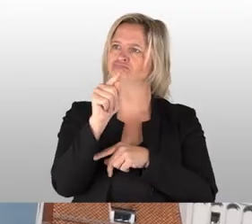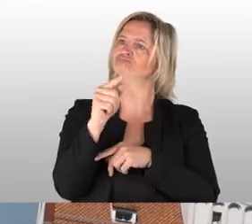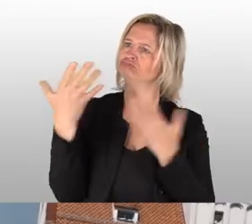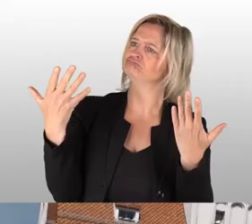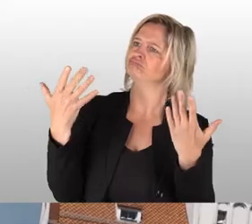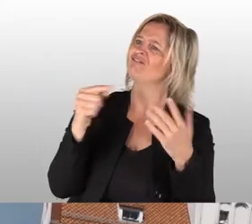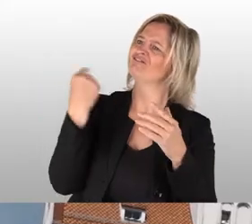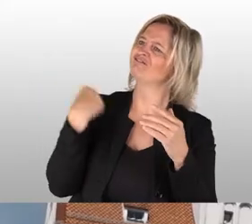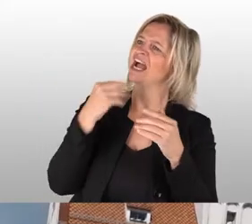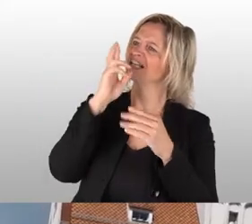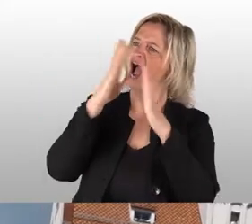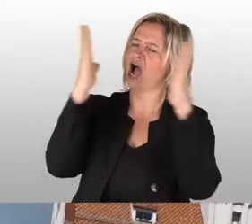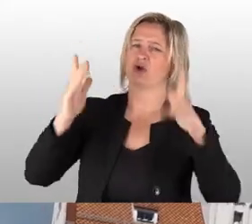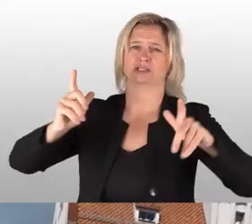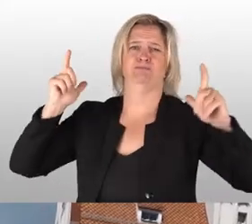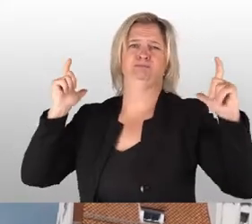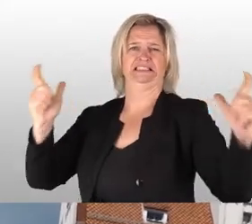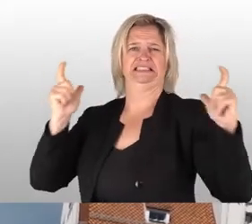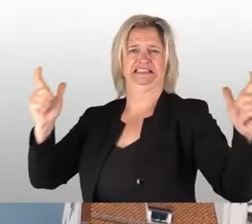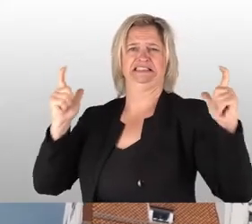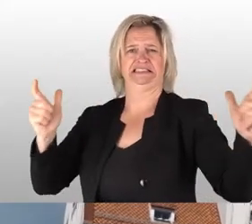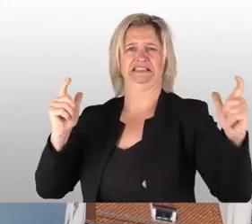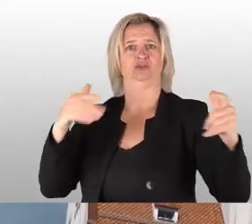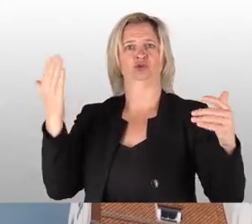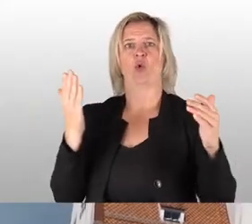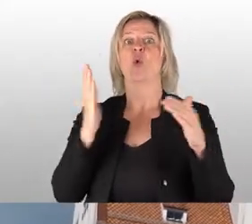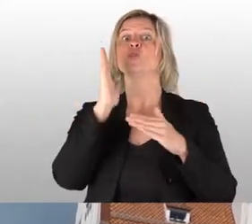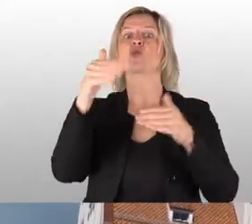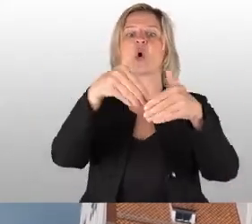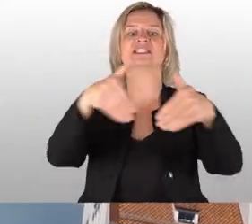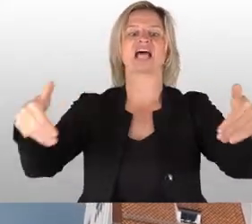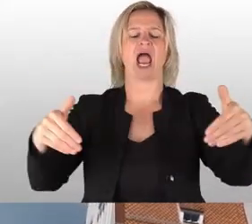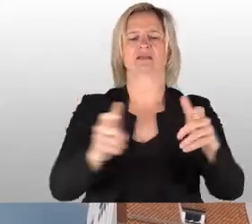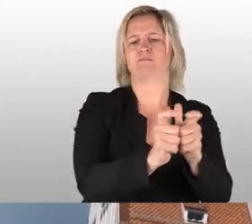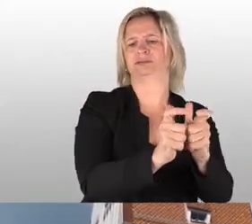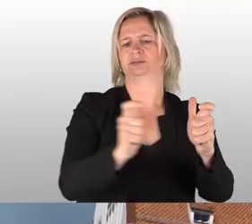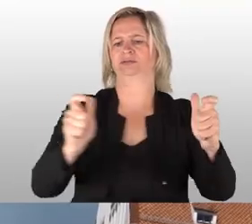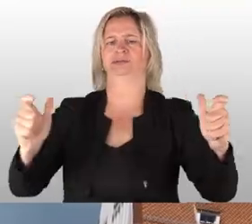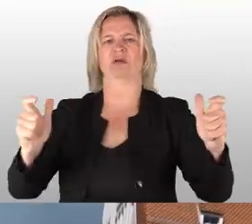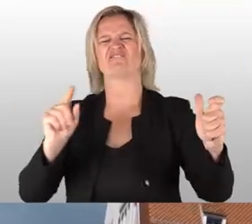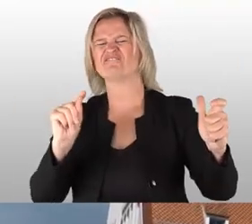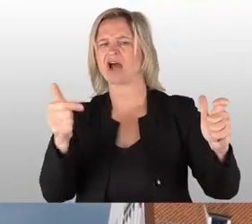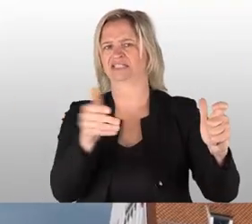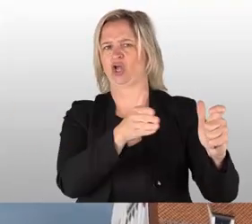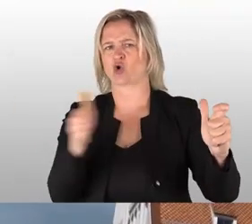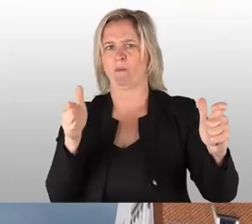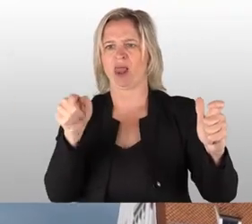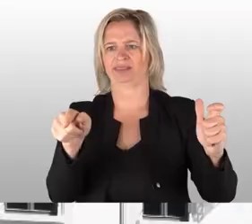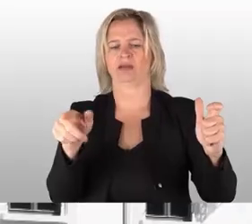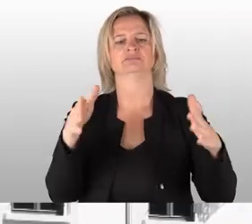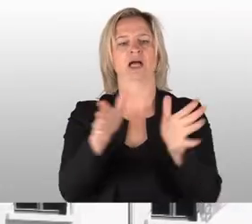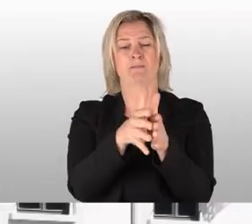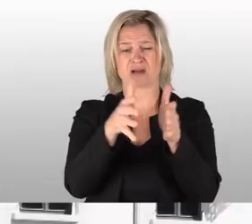ist, ja, schon ein gigantisches Bauwerk. Fast die gesamte Nordseite des Marktes wird von diesem Rathaus eingenommen. Und noch